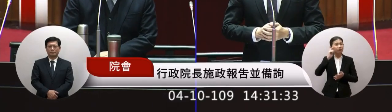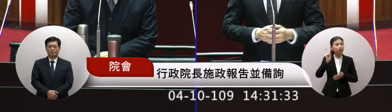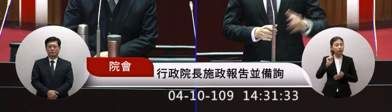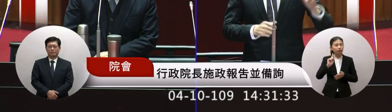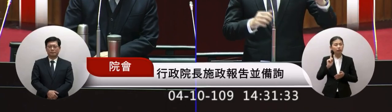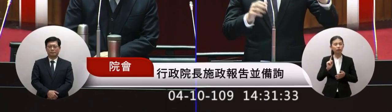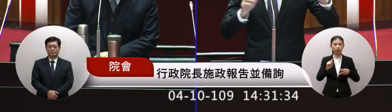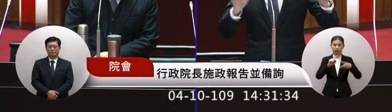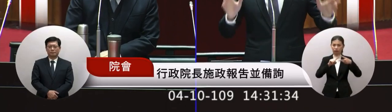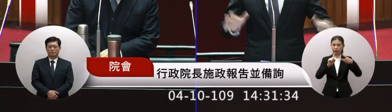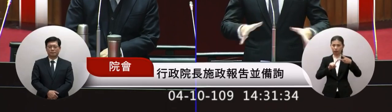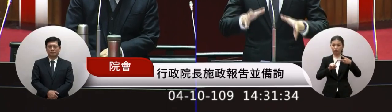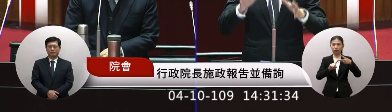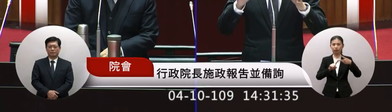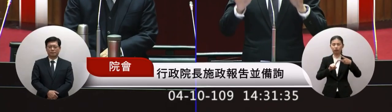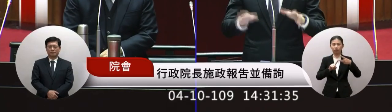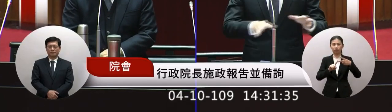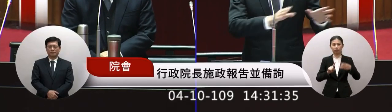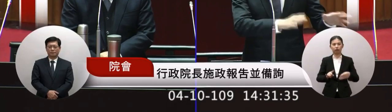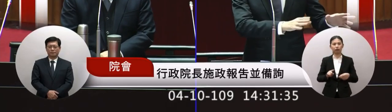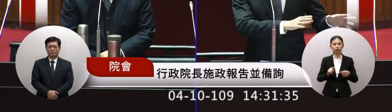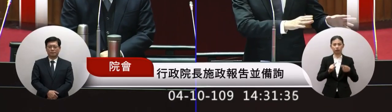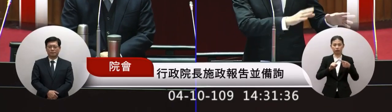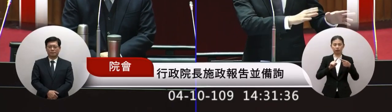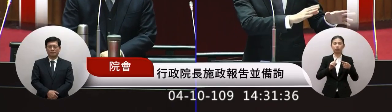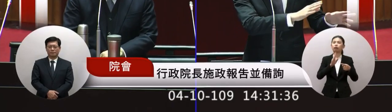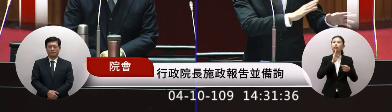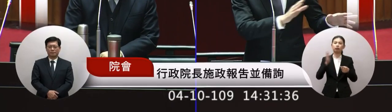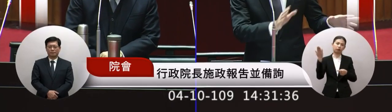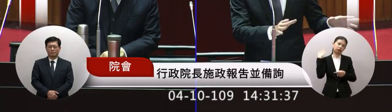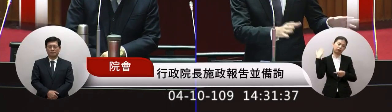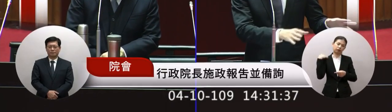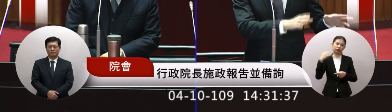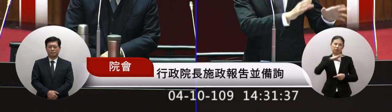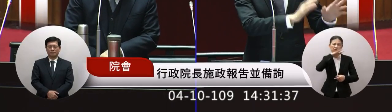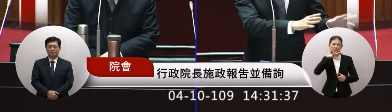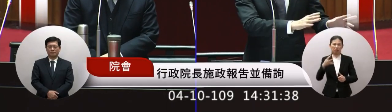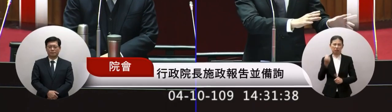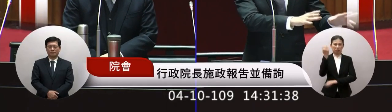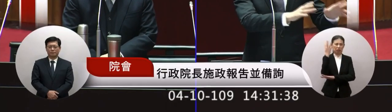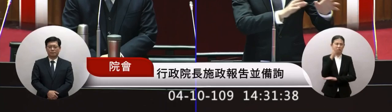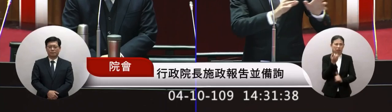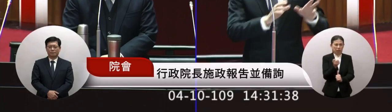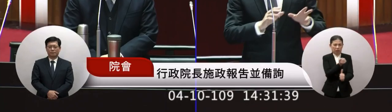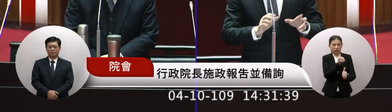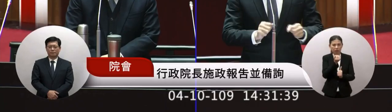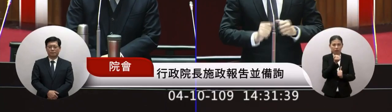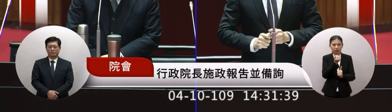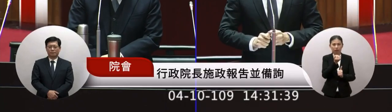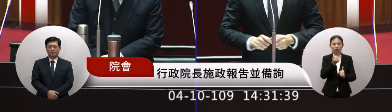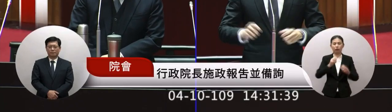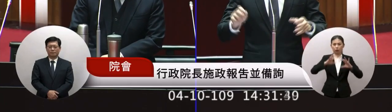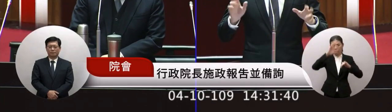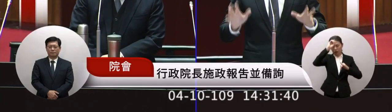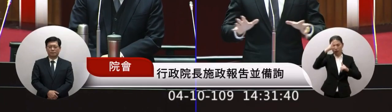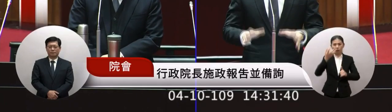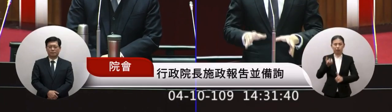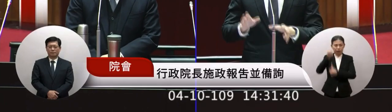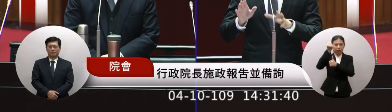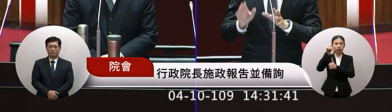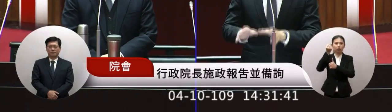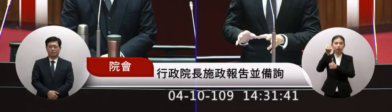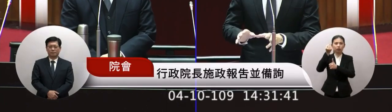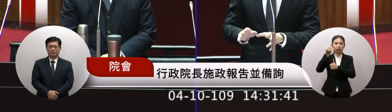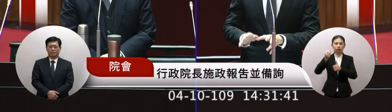的原因最主要是要改革過去的這個委員時代當國老下來的這種大